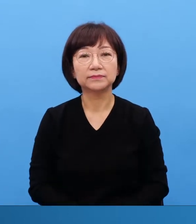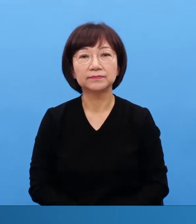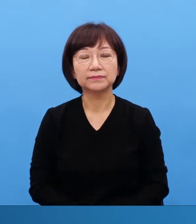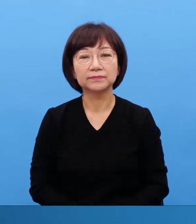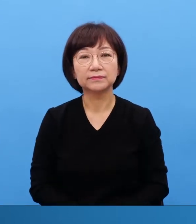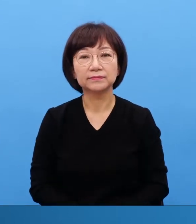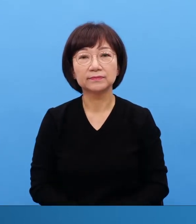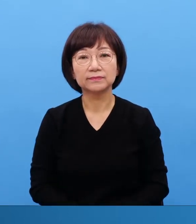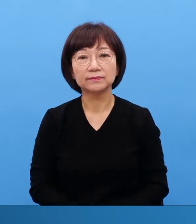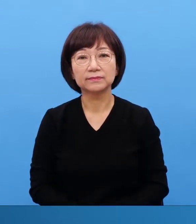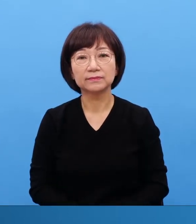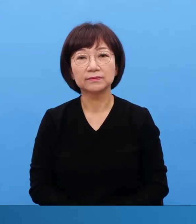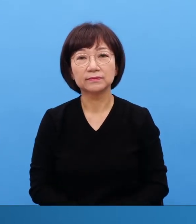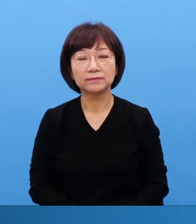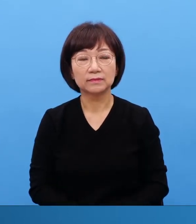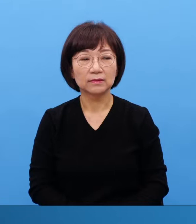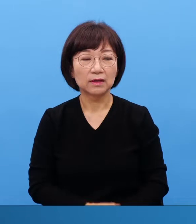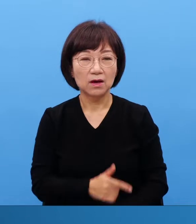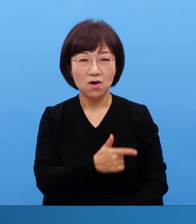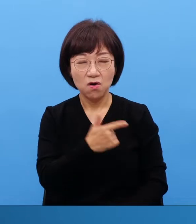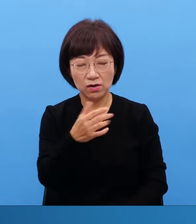웃음골이 된거죠